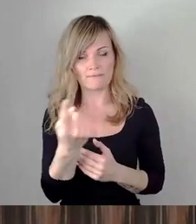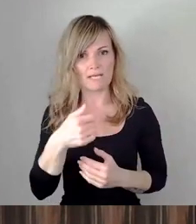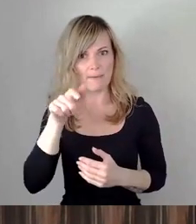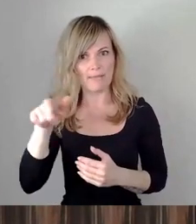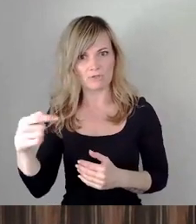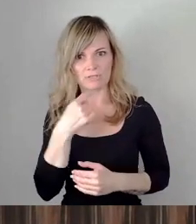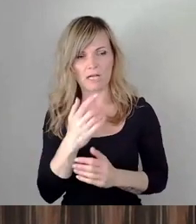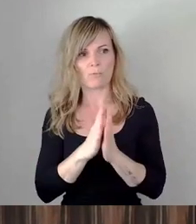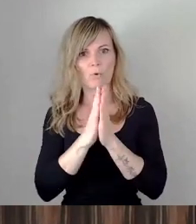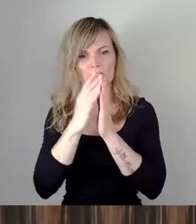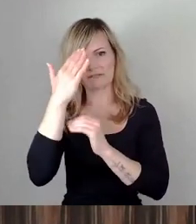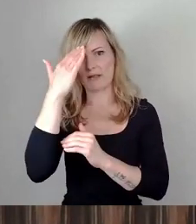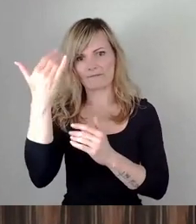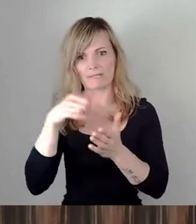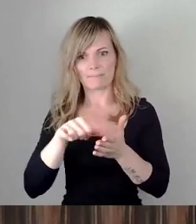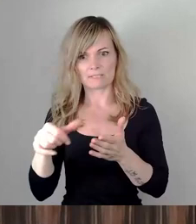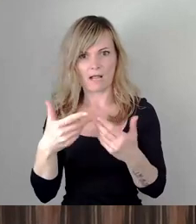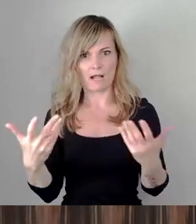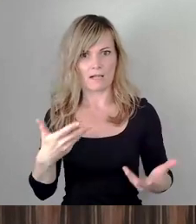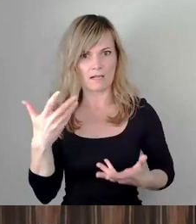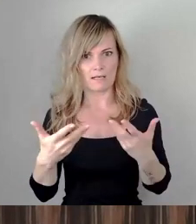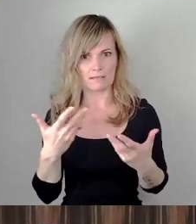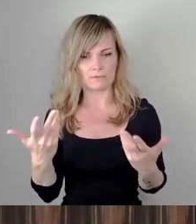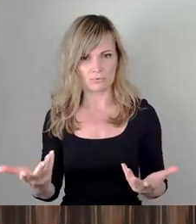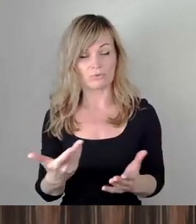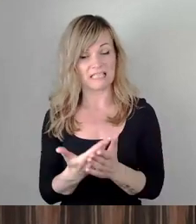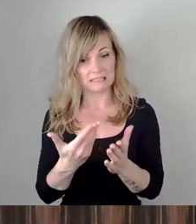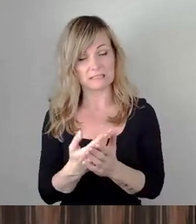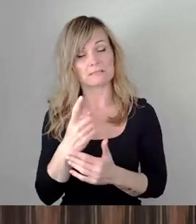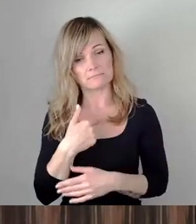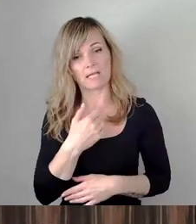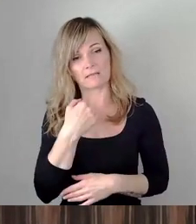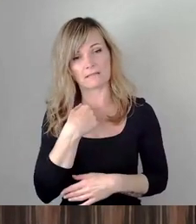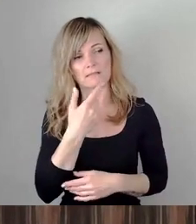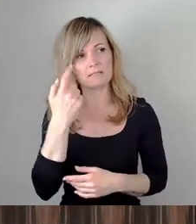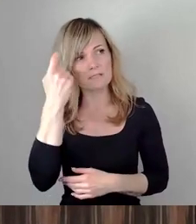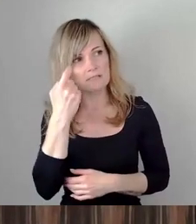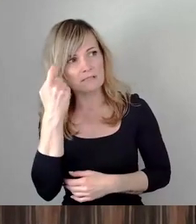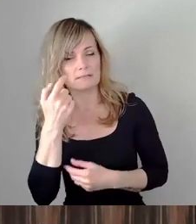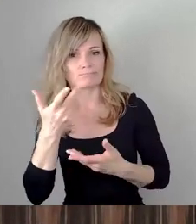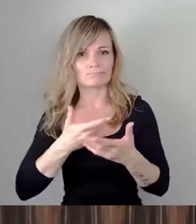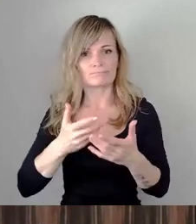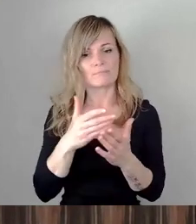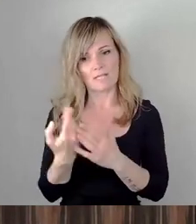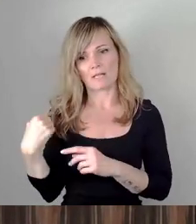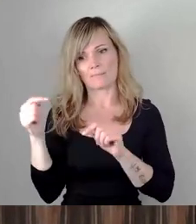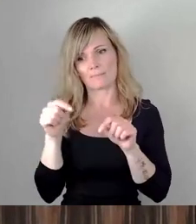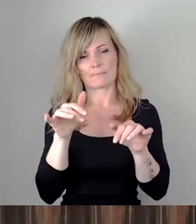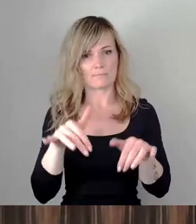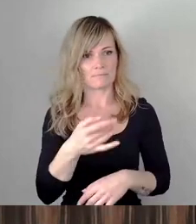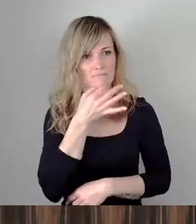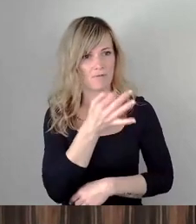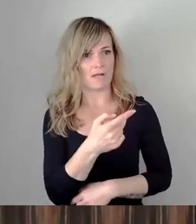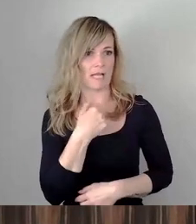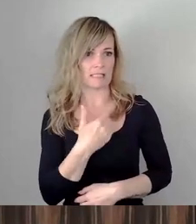um Gottes Himmels Willen, wie wollen wir das jetzt bezahlen? Das ist das Anliegen, was mich umtreibt und deswegen bin ich heute bei Ihnen gewesen. Herzlichen